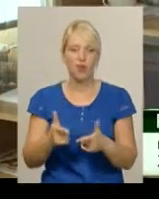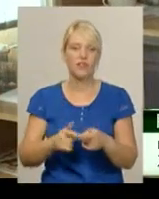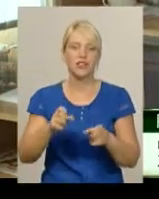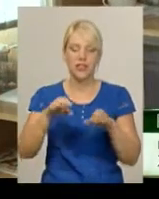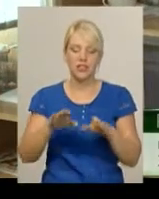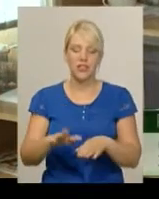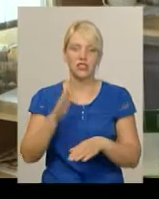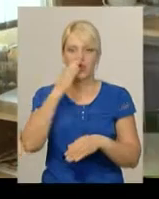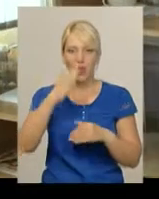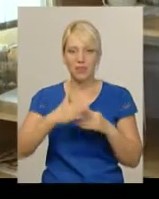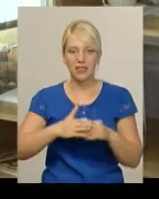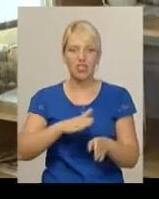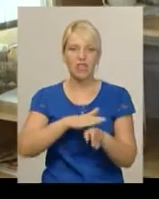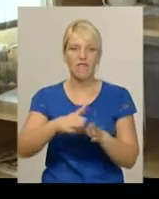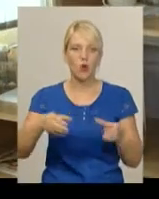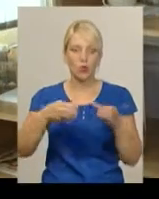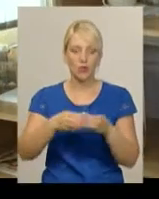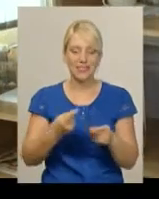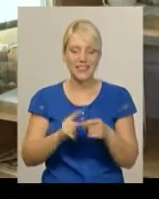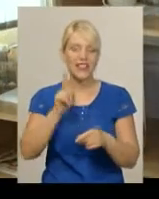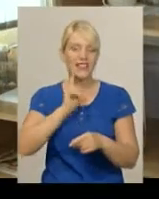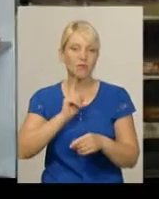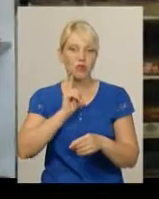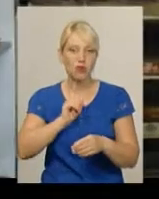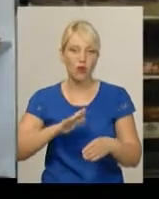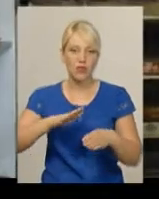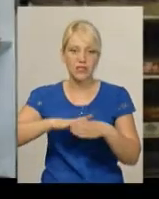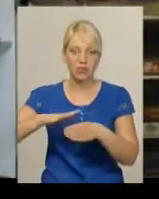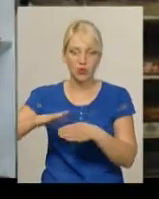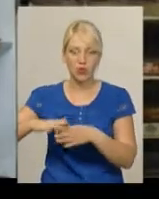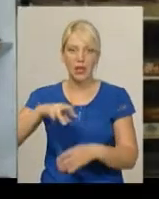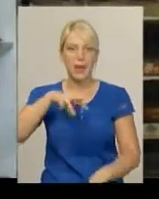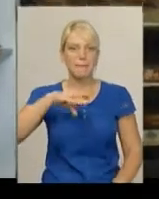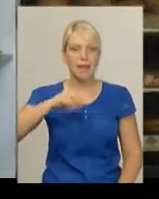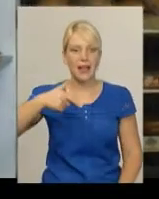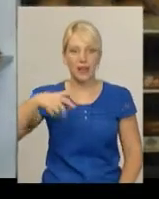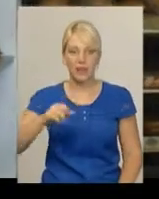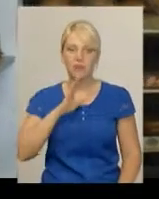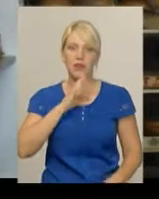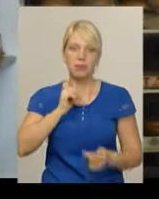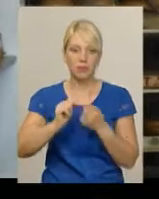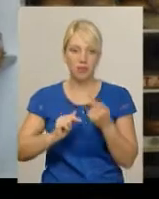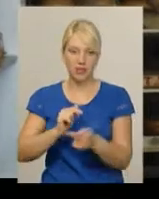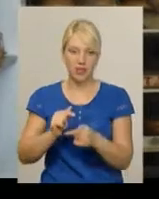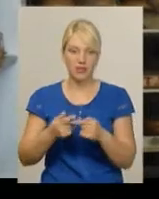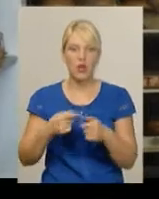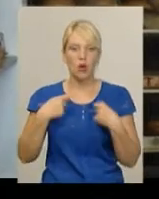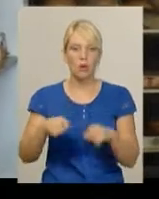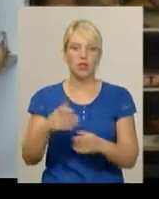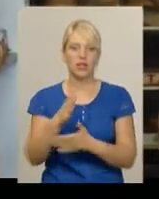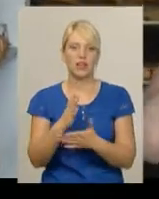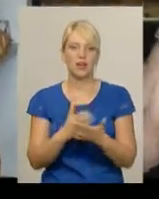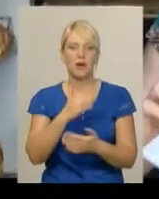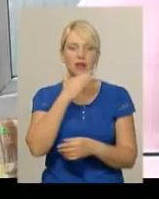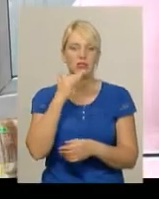виконком. Це тимчасові споруди біля торгівельного центру «Мега». Підприємиця Раїса Шарка продає хліб у цьому кіоску протягом 10